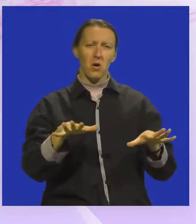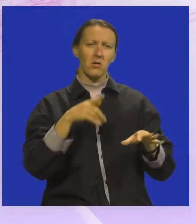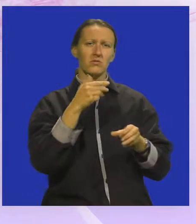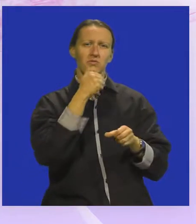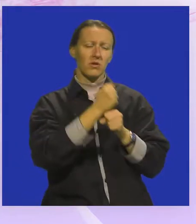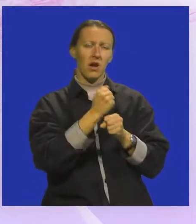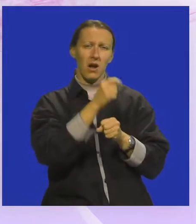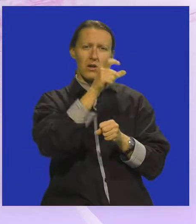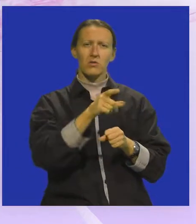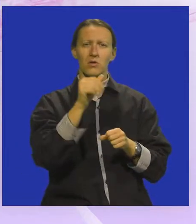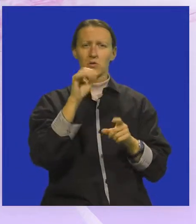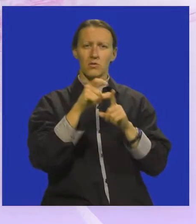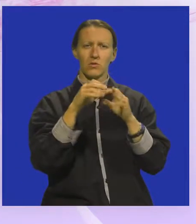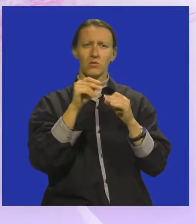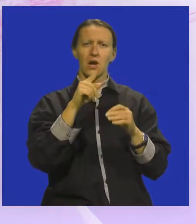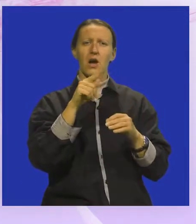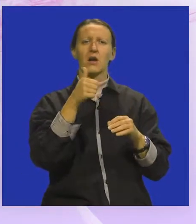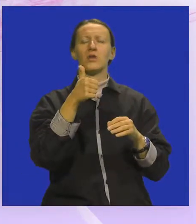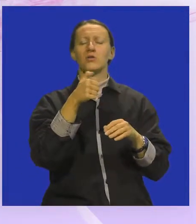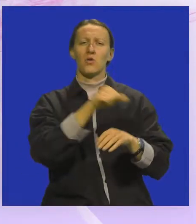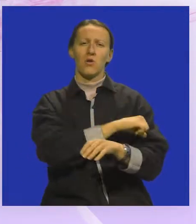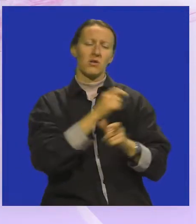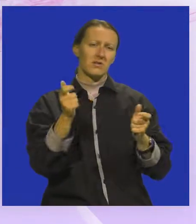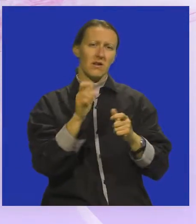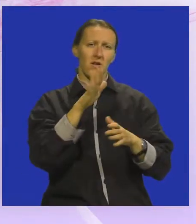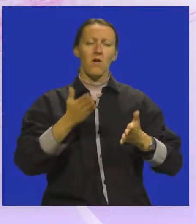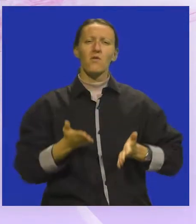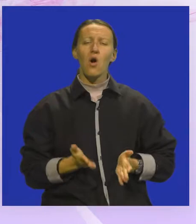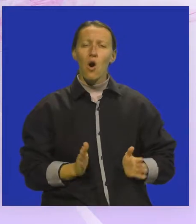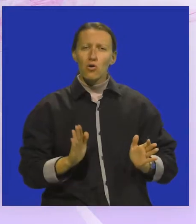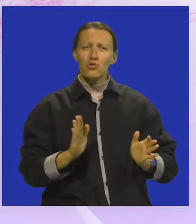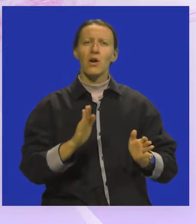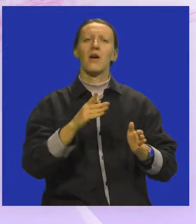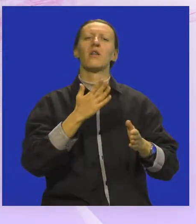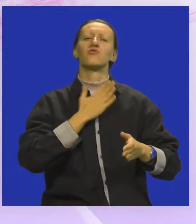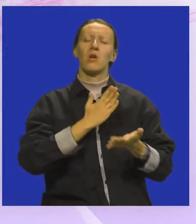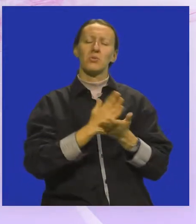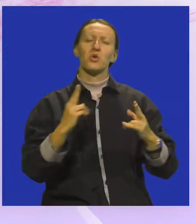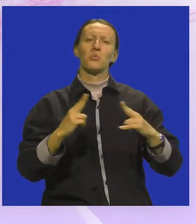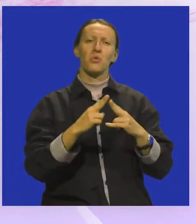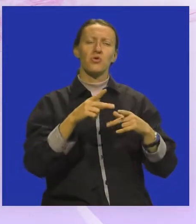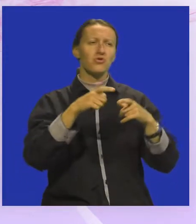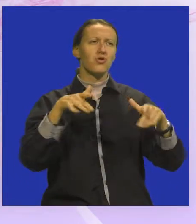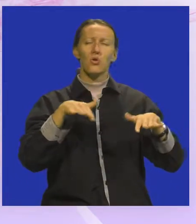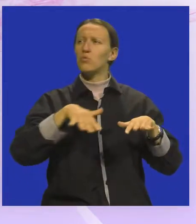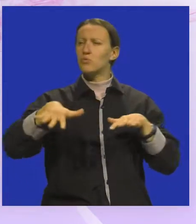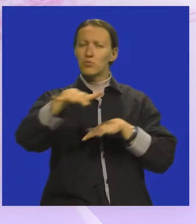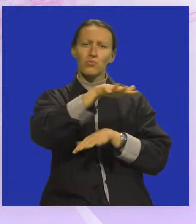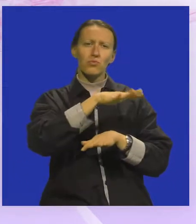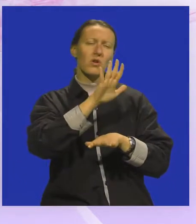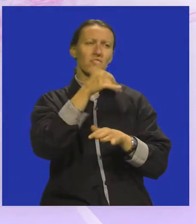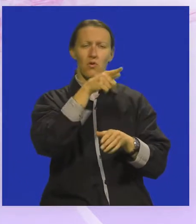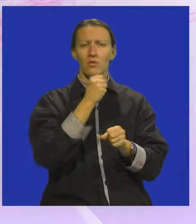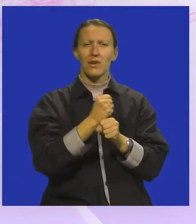Džanje Rodarija u stotoj obljetnici njegovog rođenja. Želja nam je bila upoznati širu javnost sa njegovim